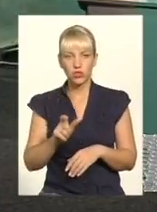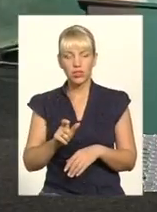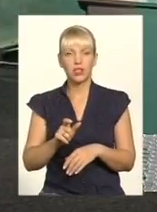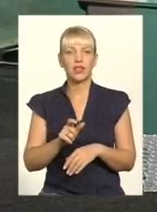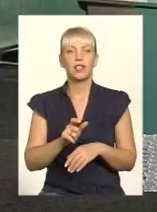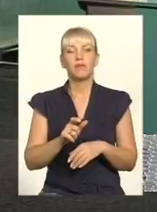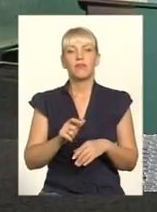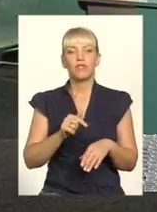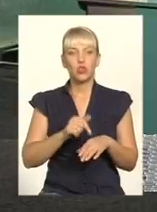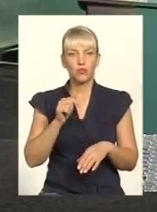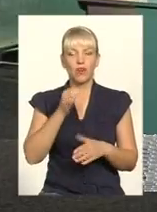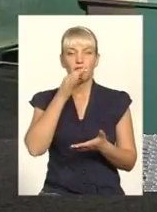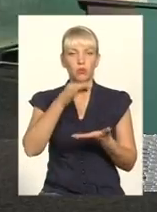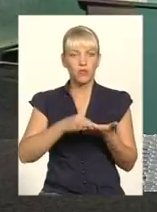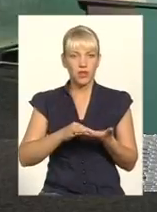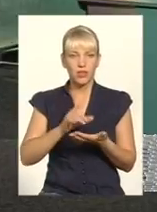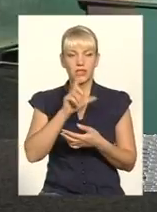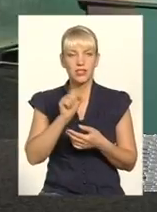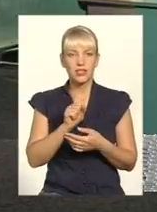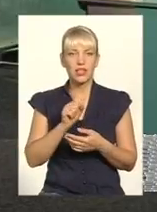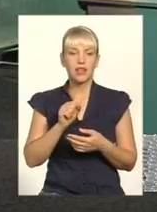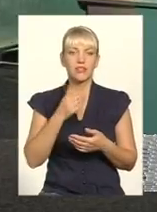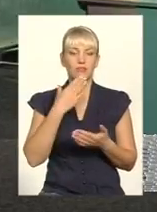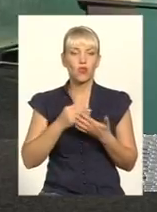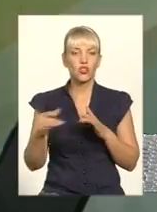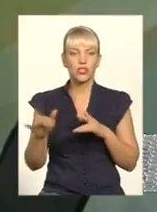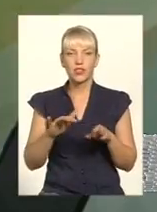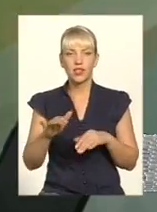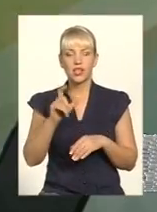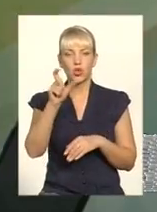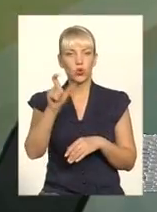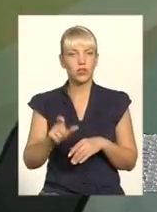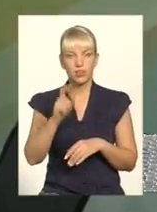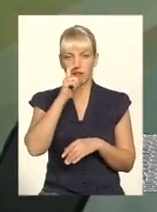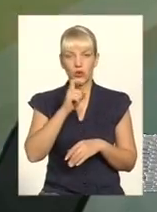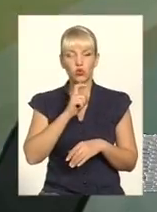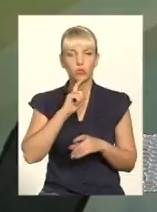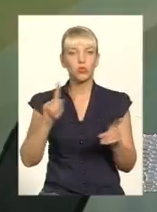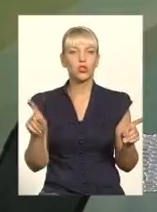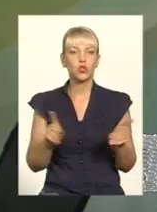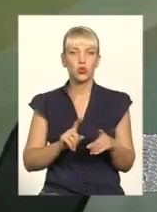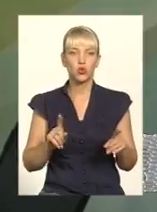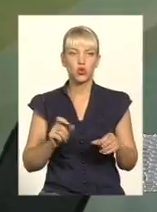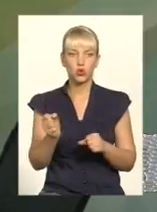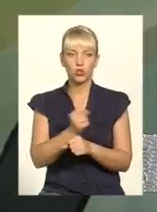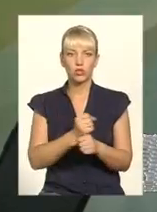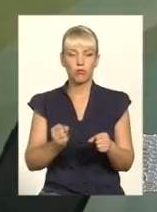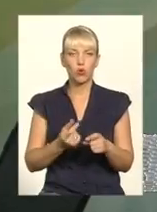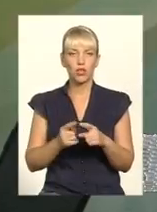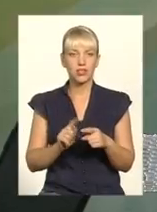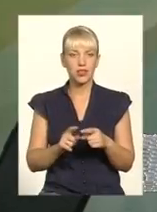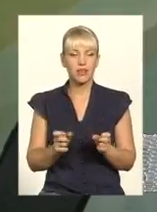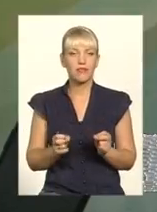відповідальності за ті чи інші свої дії. І вона не розуміє, що зброя – це є підвищений ризик.